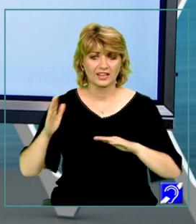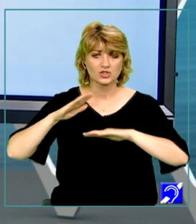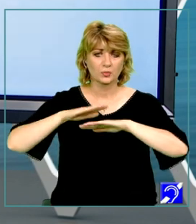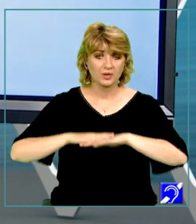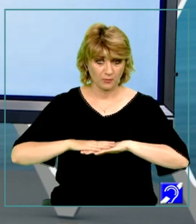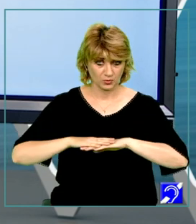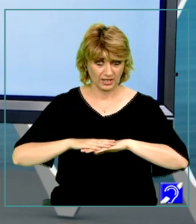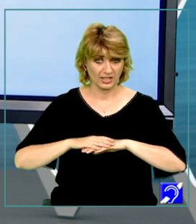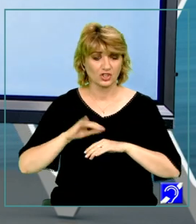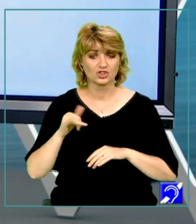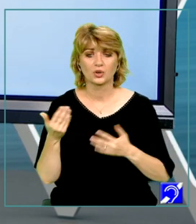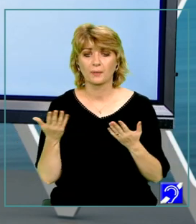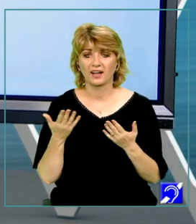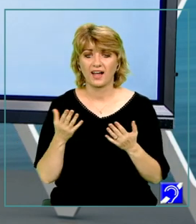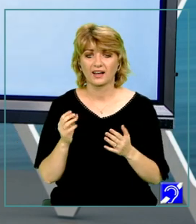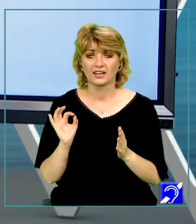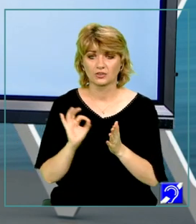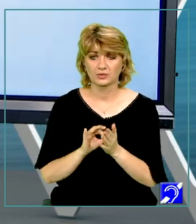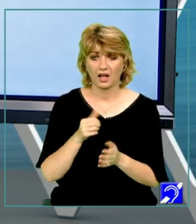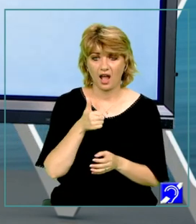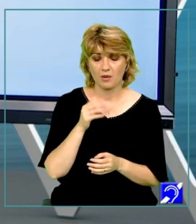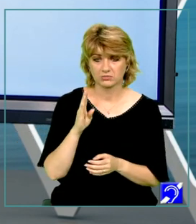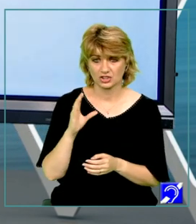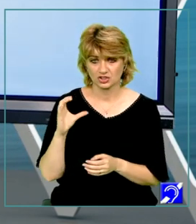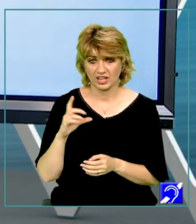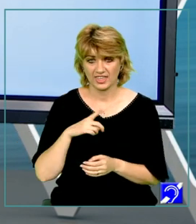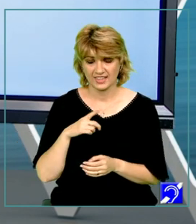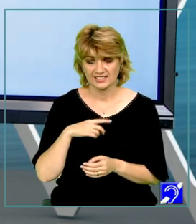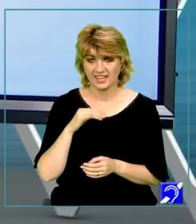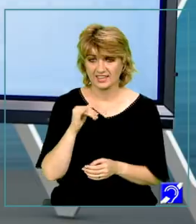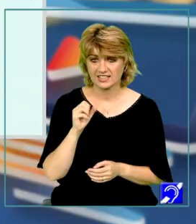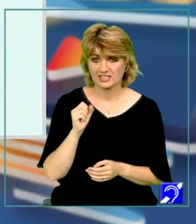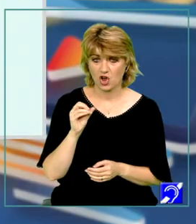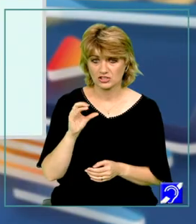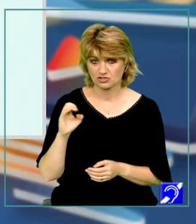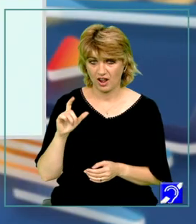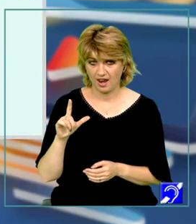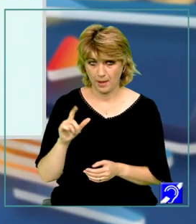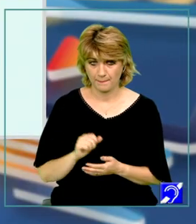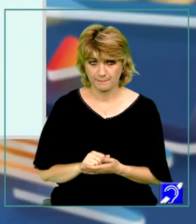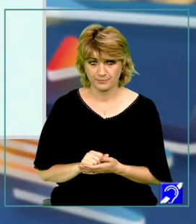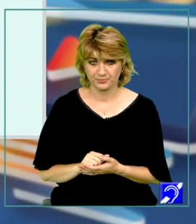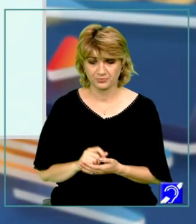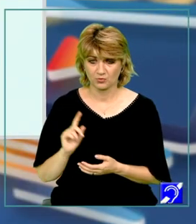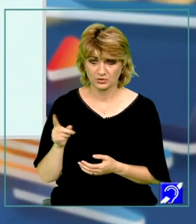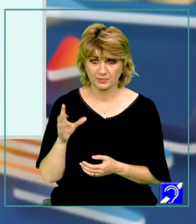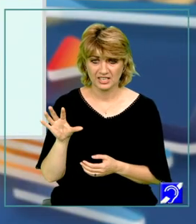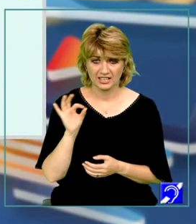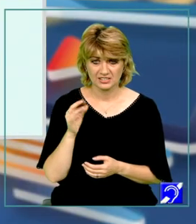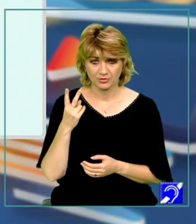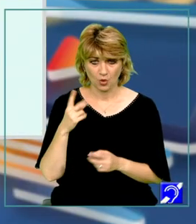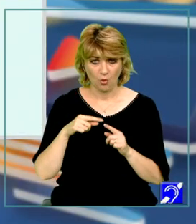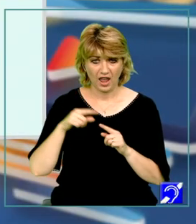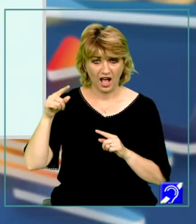și pe care îl notăm cu ABC este isoscel. Trebuie deci să identificăm două dintre